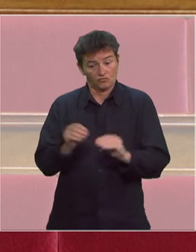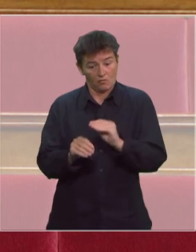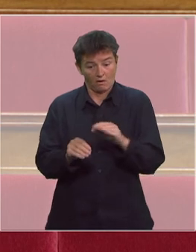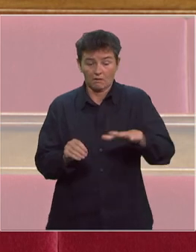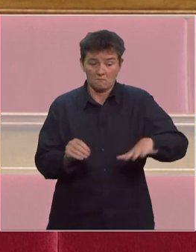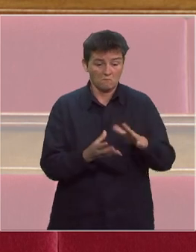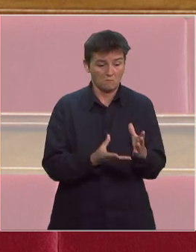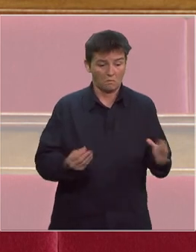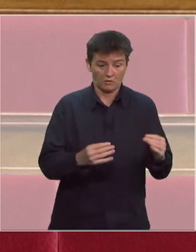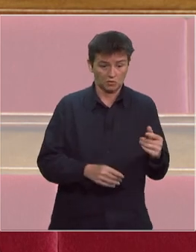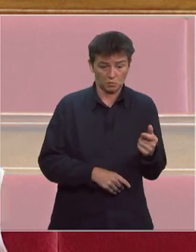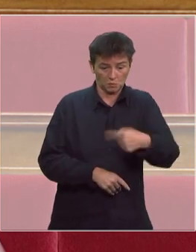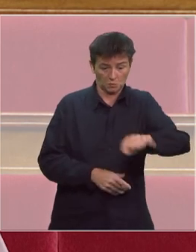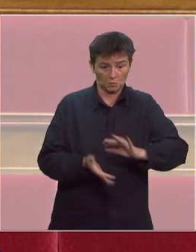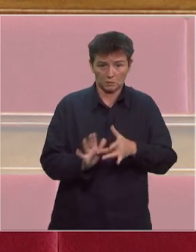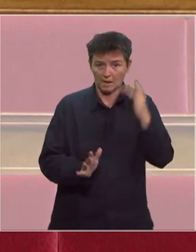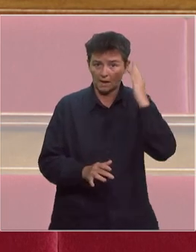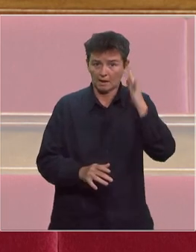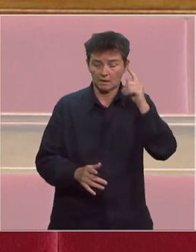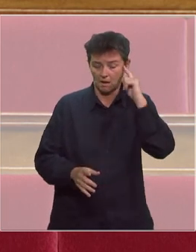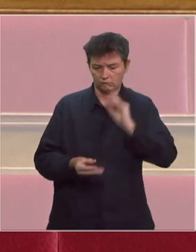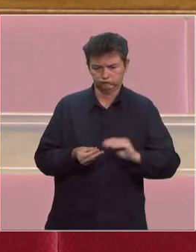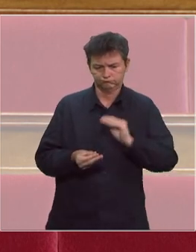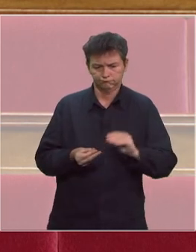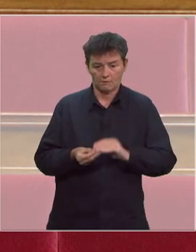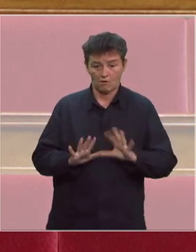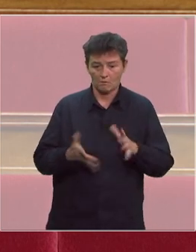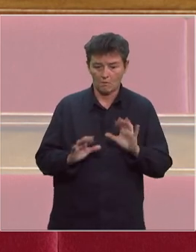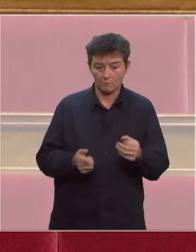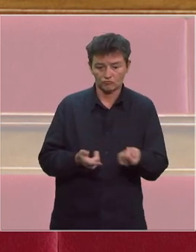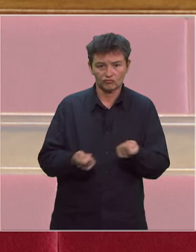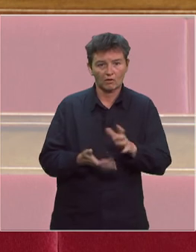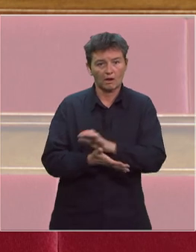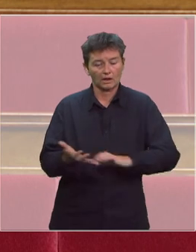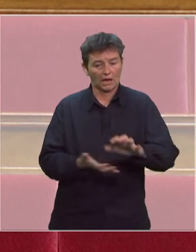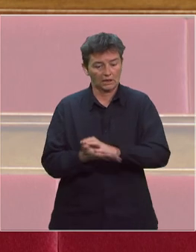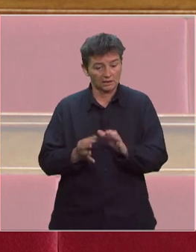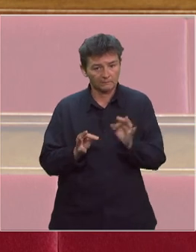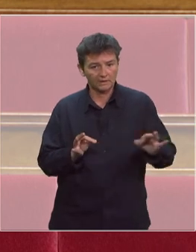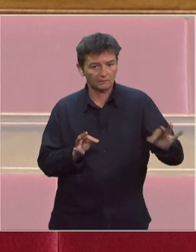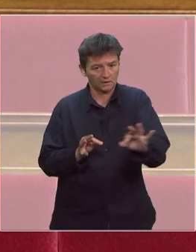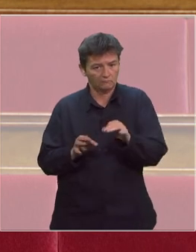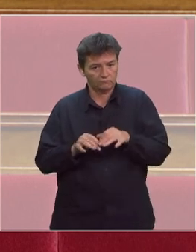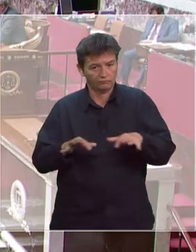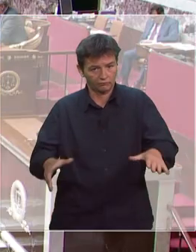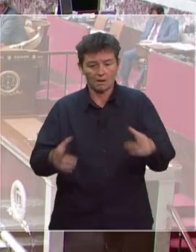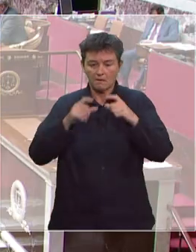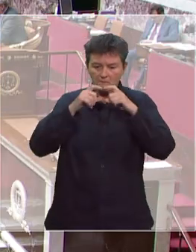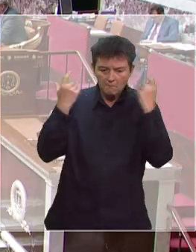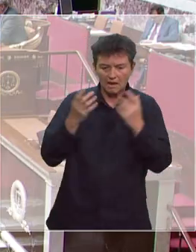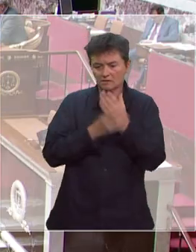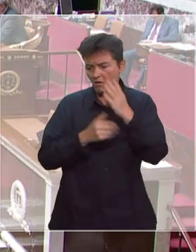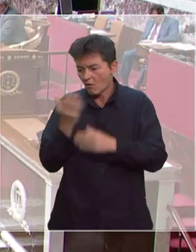sont inquiètes et s'interrogent légitimement sur leur capacité à affronter l'épidémie. Masques, gants,